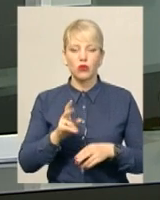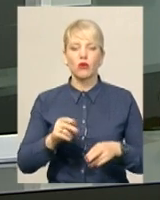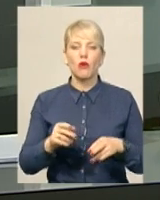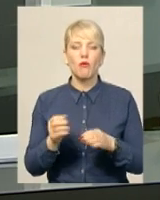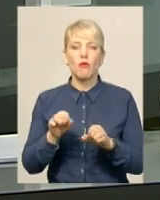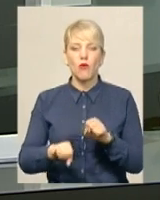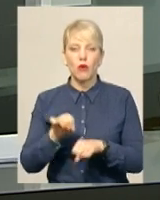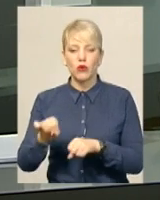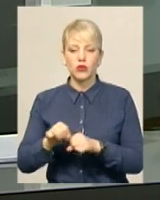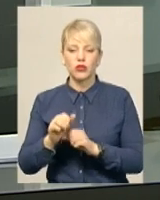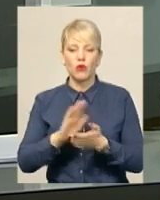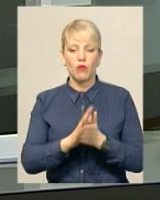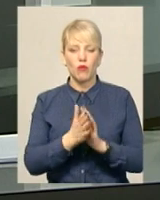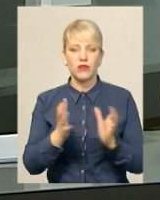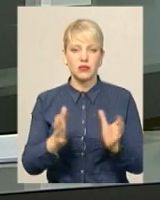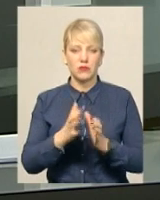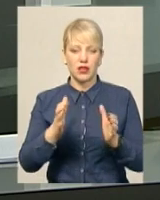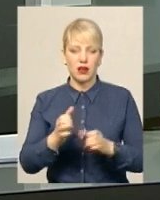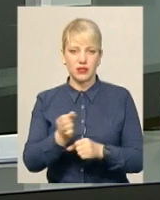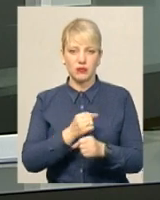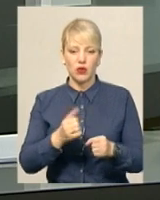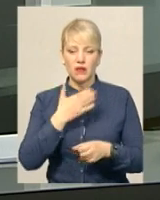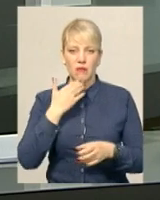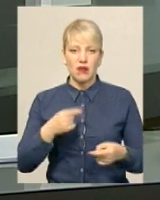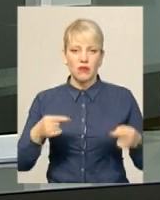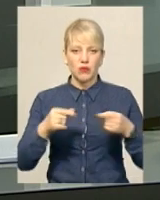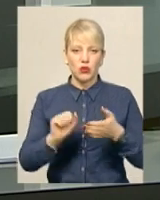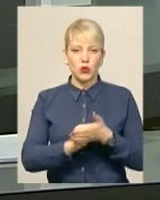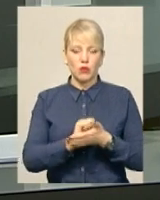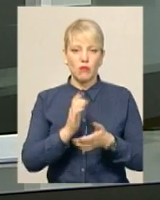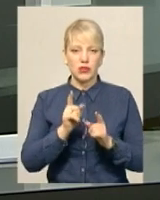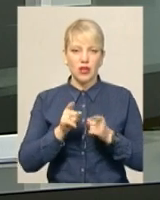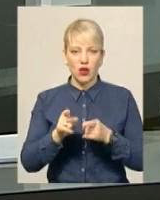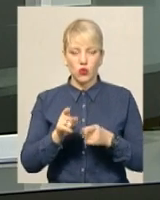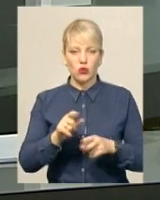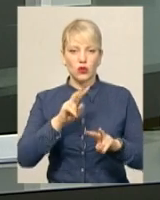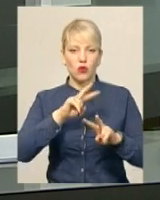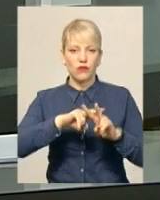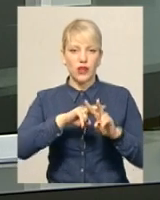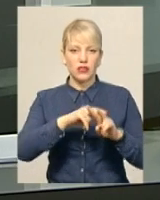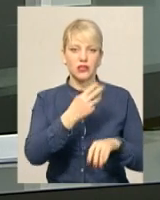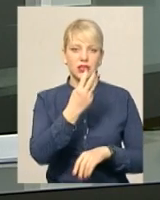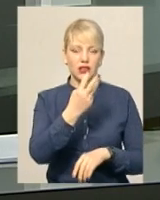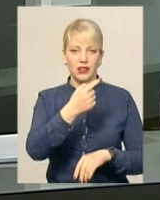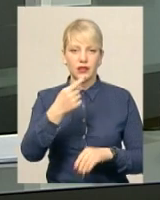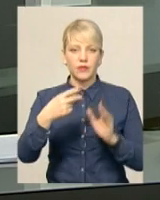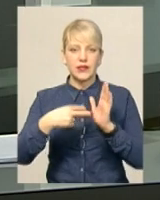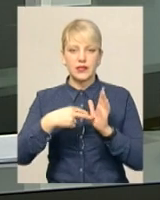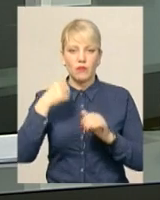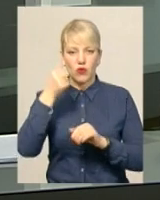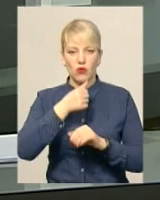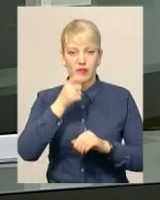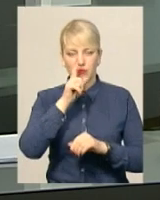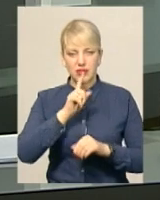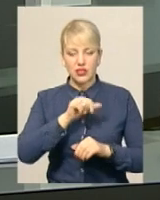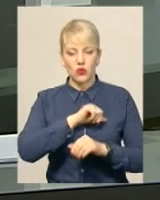умови зберігання зброї, а саме немає на неї відповідних документів, загрожує ув'язнення на термін від 3 до 7 років. Місячник добровільної